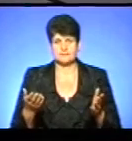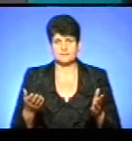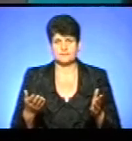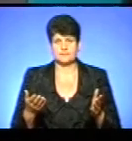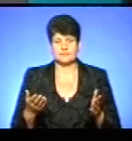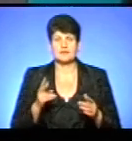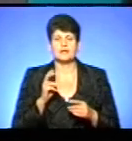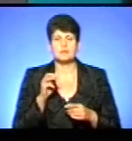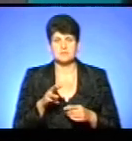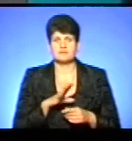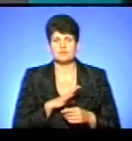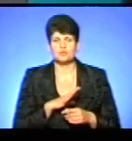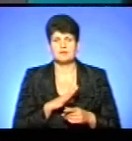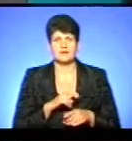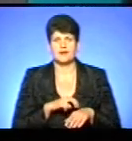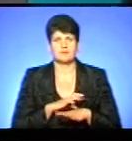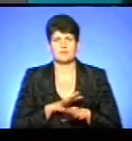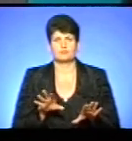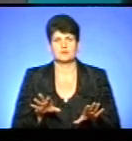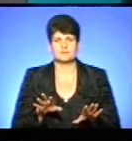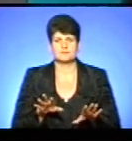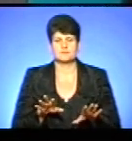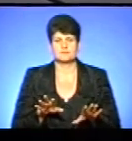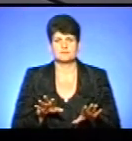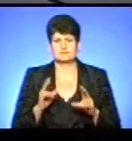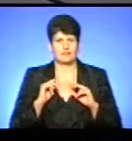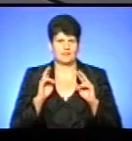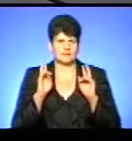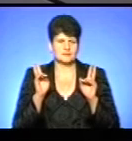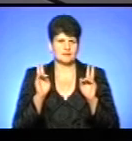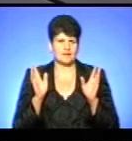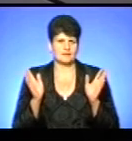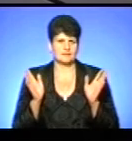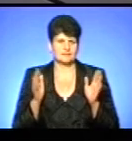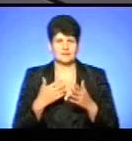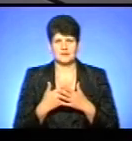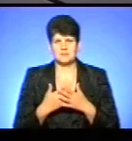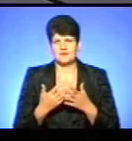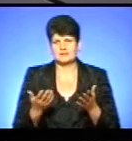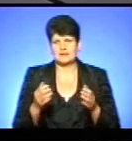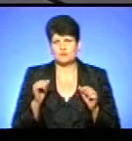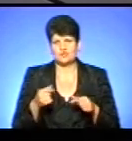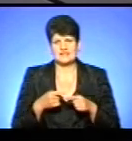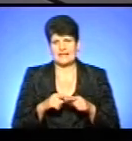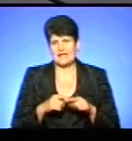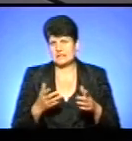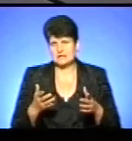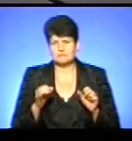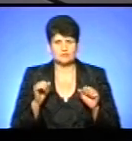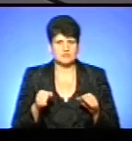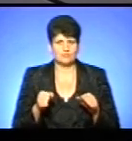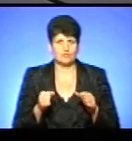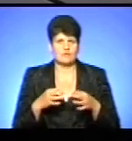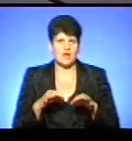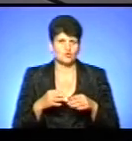запитання – ким би ви стали, якби не стали лікарем? Не знаю, напевно, що… Мені подобається техніка, я напевно, що був би якимось